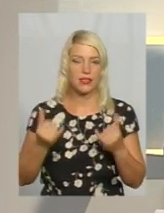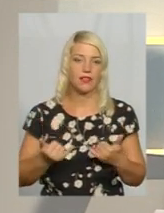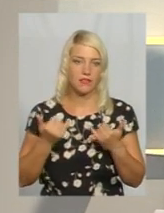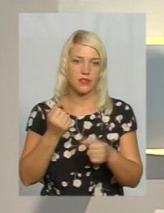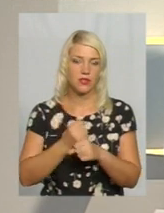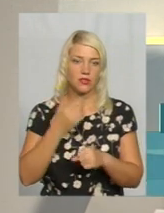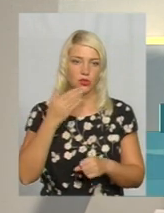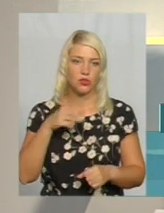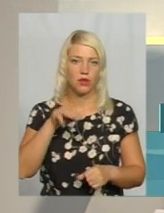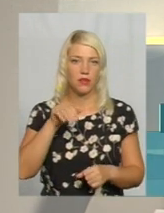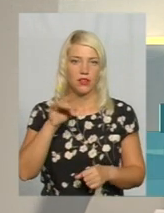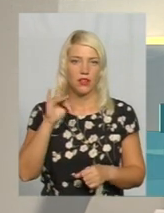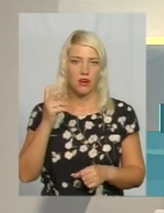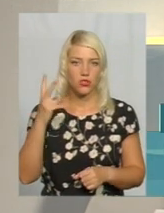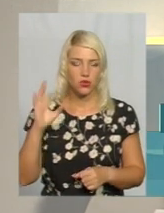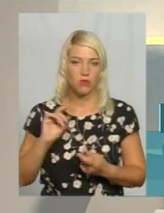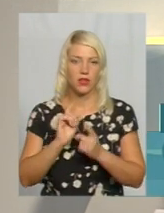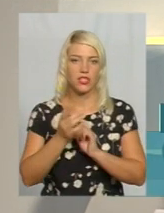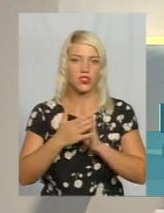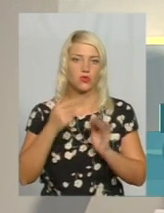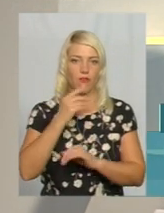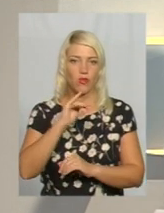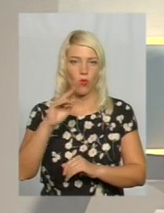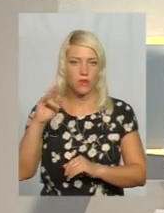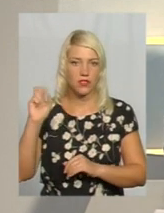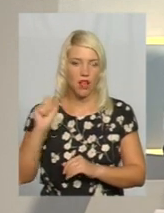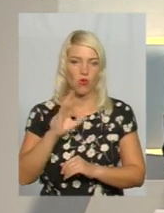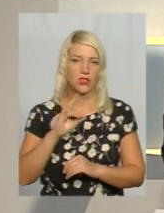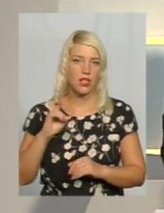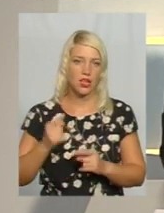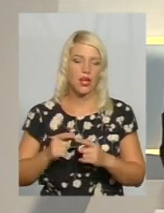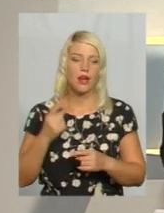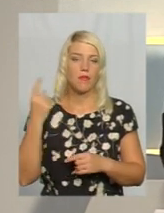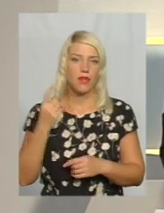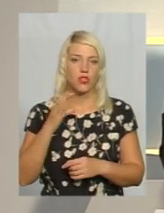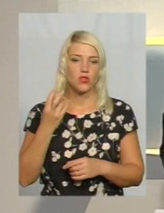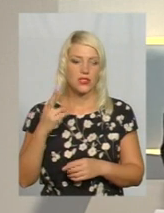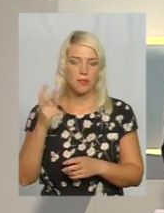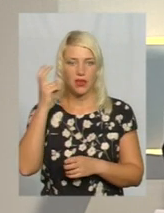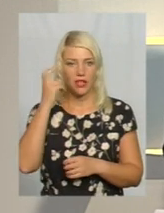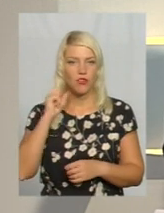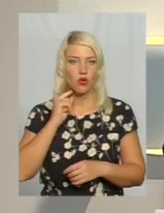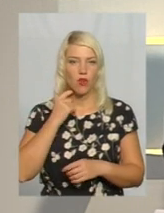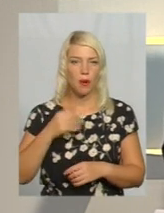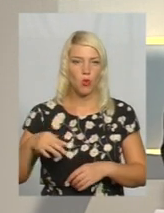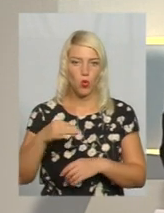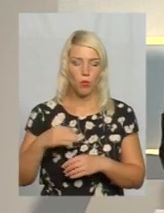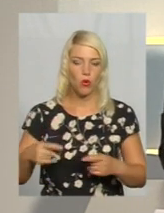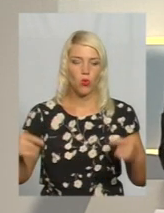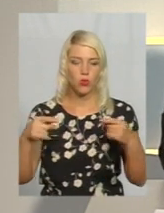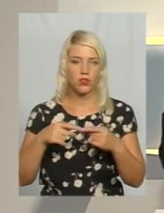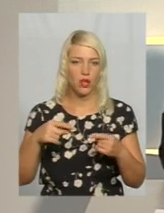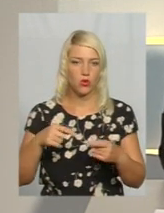ведуча юномітражка, на жестову мову перекладає Оксана Фіновська. 1 серпня у Києві та Кіровоградській області остаточно